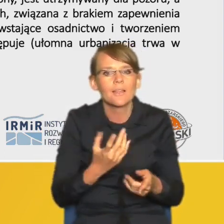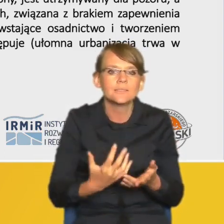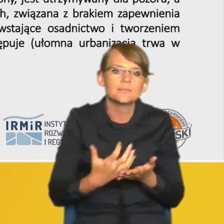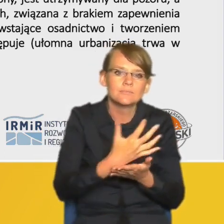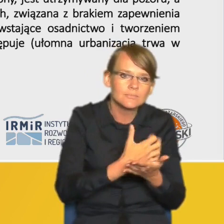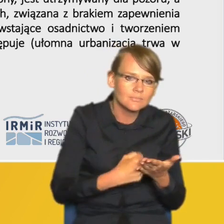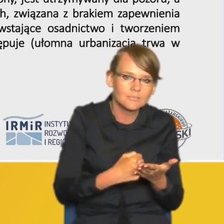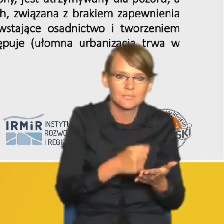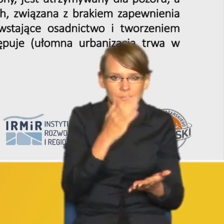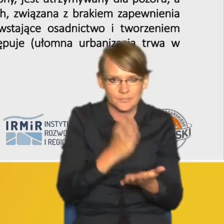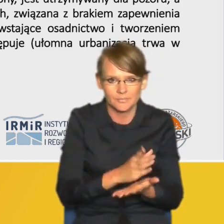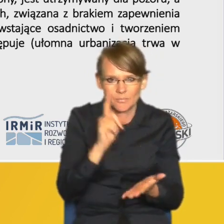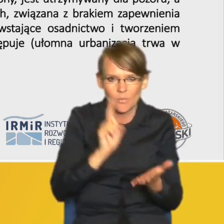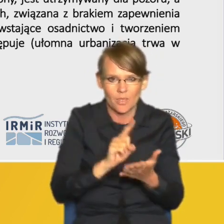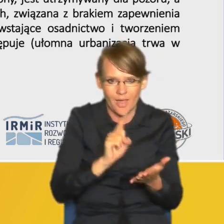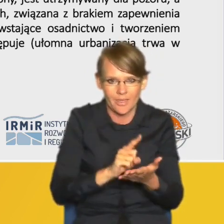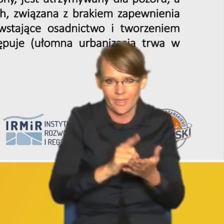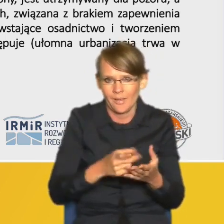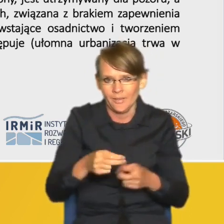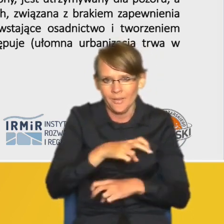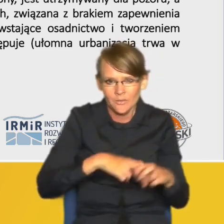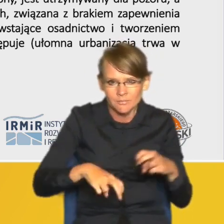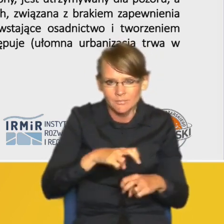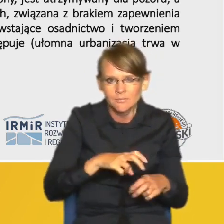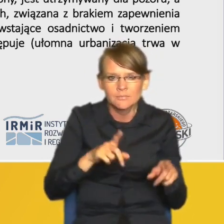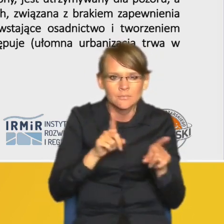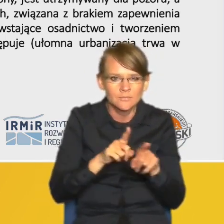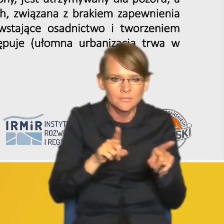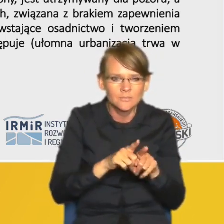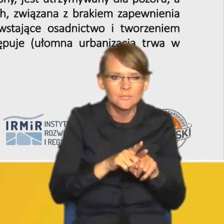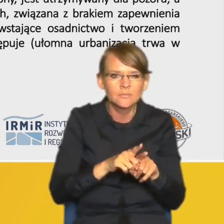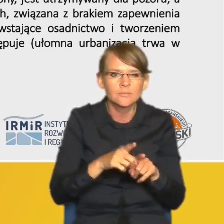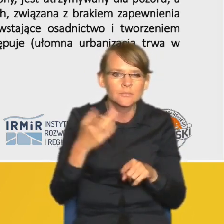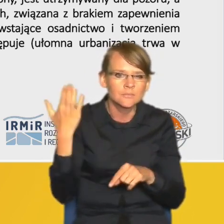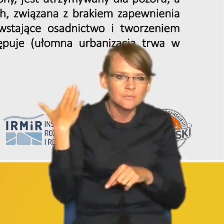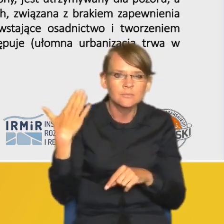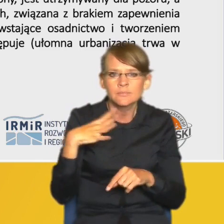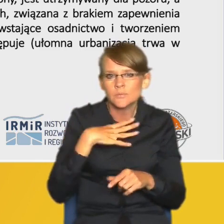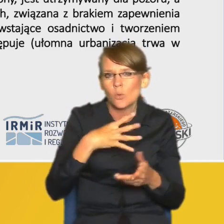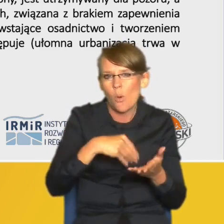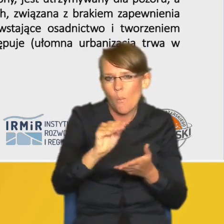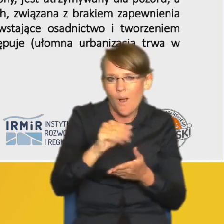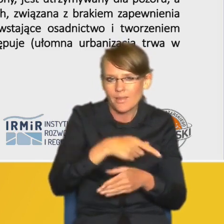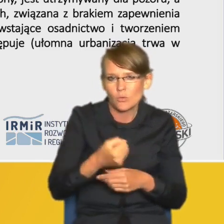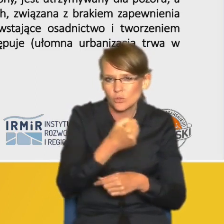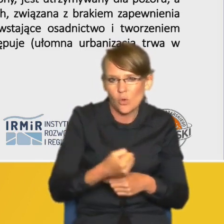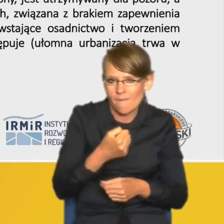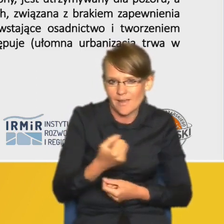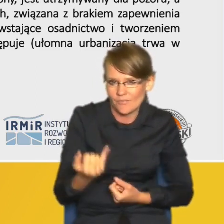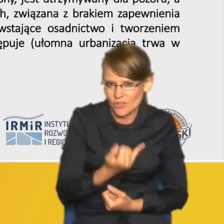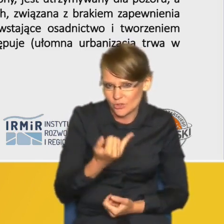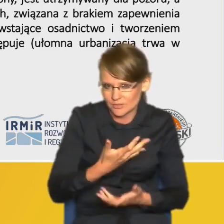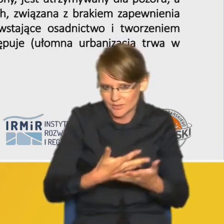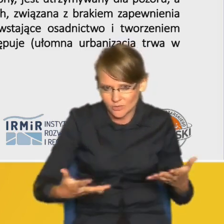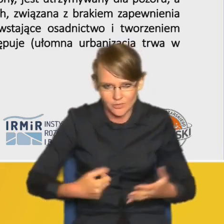dochody z podatku od nieruchomości czy opłaty do niedawna za użytkowanie wieczyste a